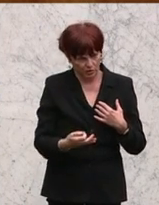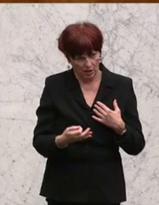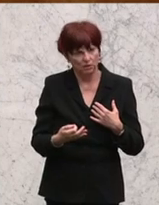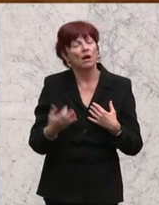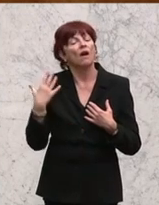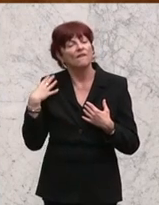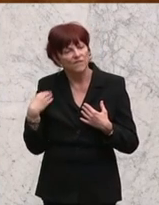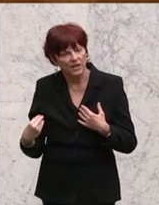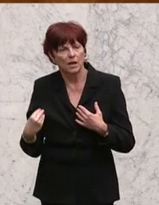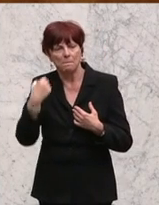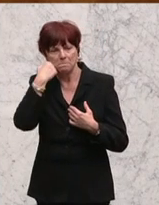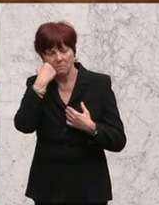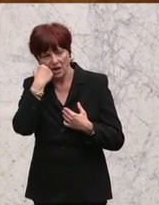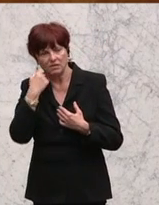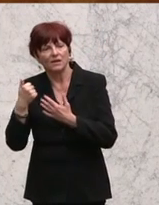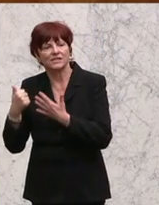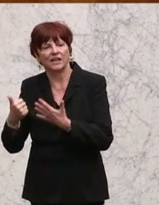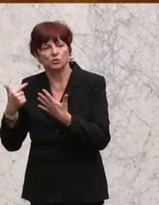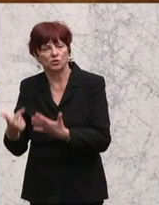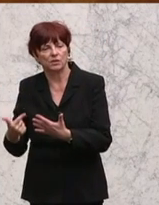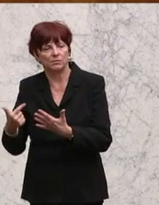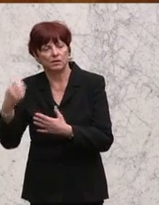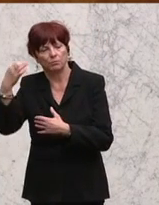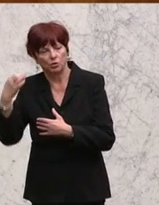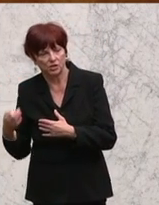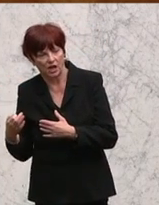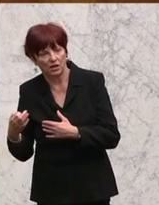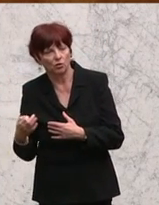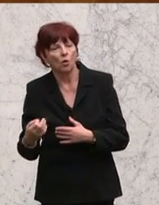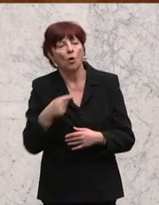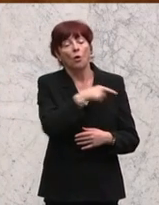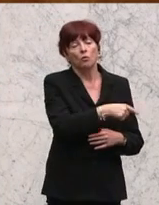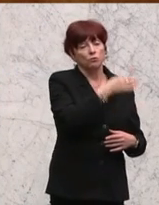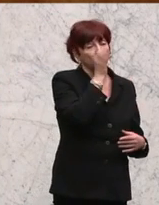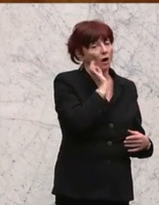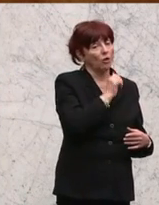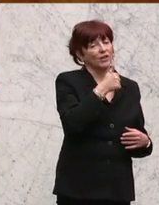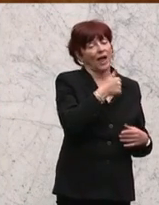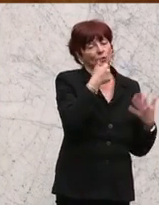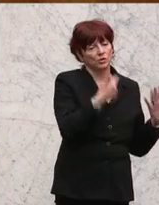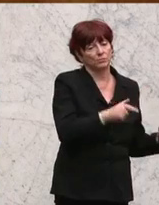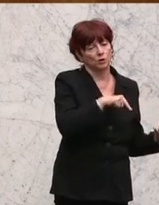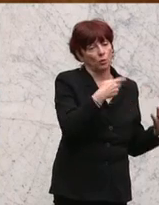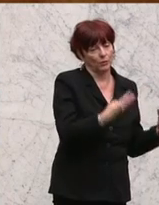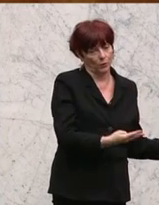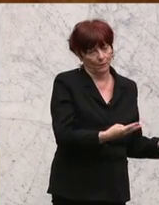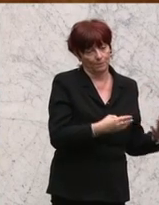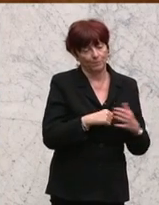mit dem Ergebnis, dass die Männer 76 Prozent Ersatzrate haben und die Frauen 71,9.